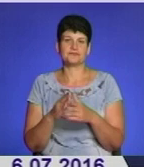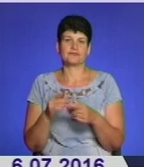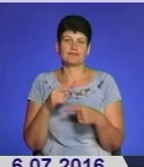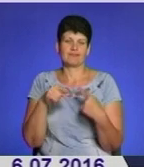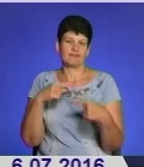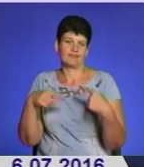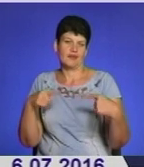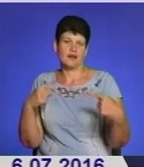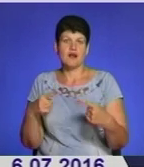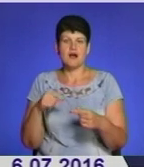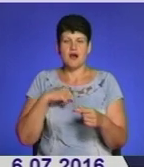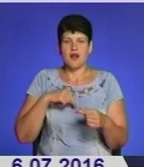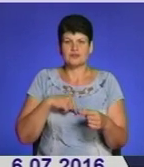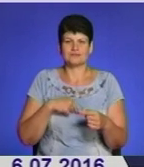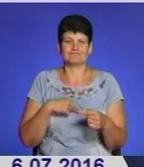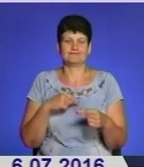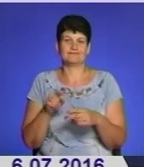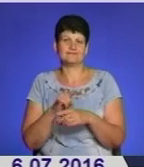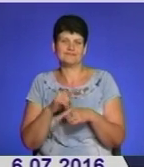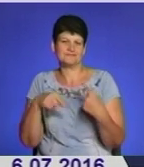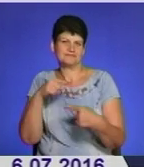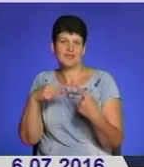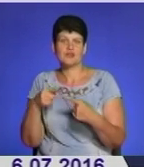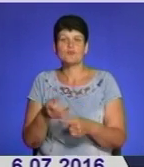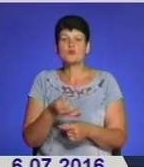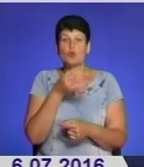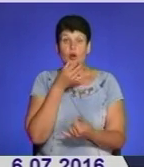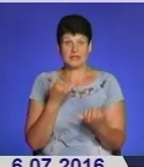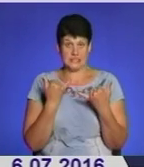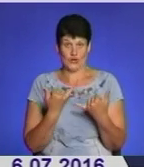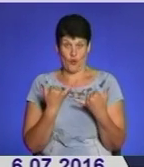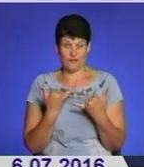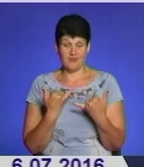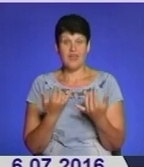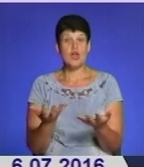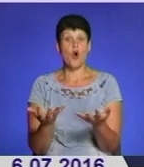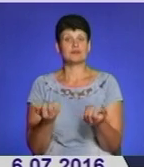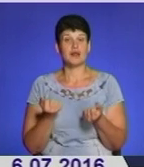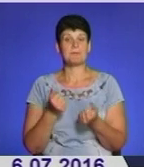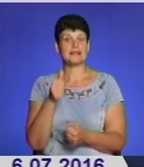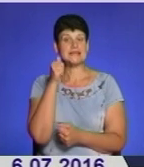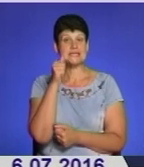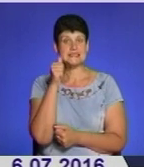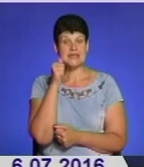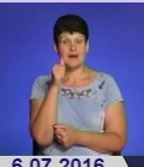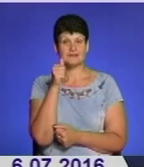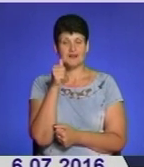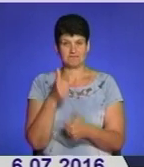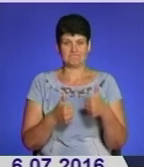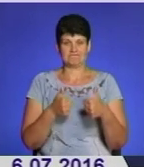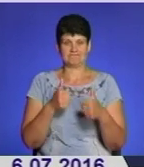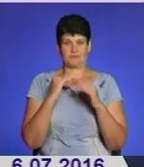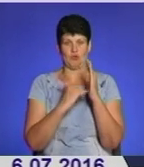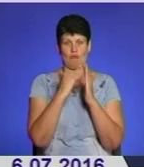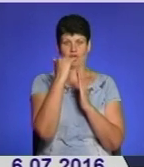політичних сил. Спекулюють заради того, щоб сподобатися сьогодні, отримати завтра певний рейтинг, а